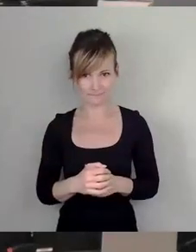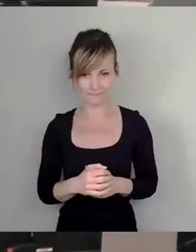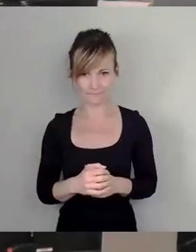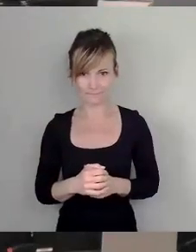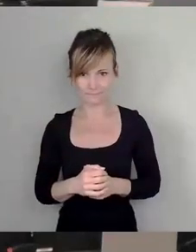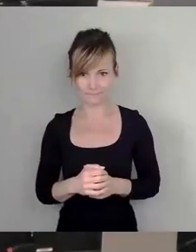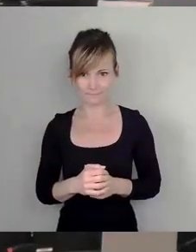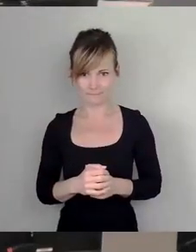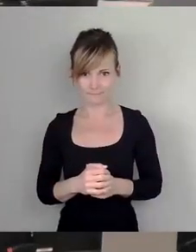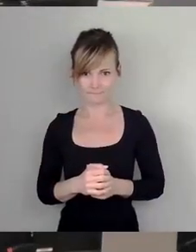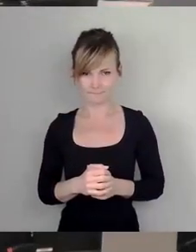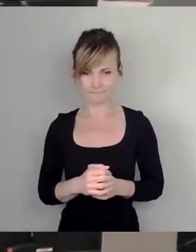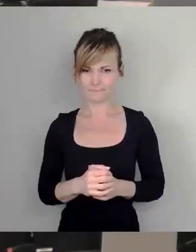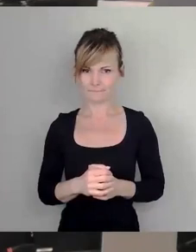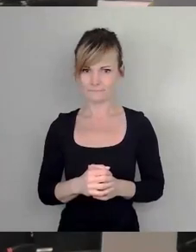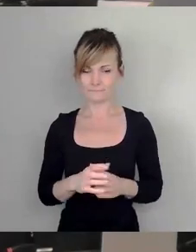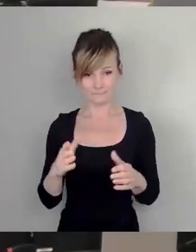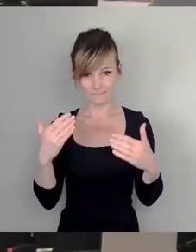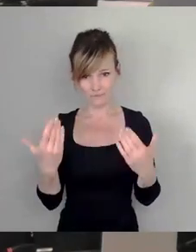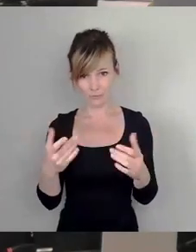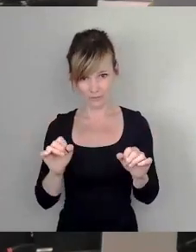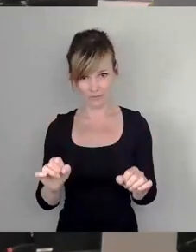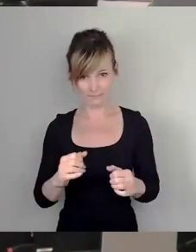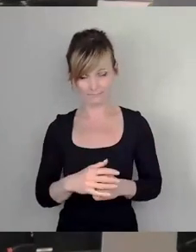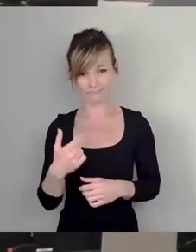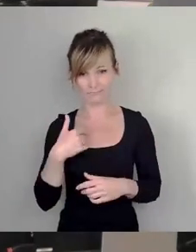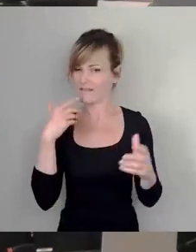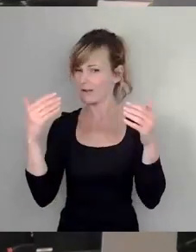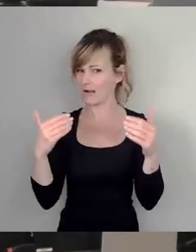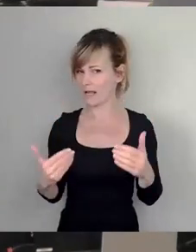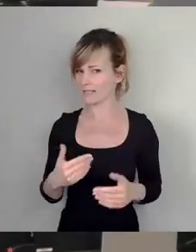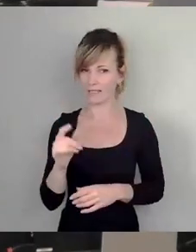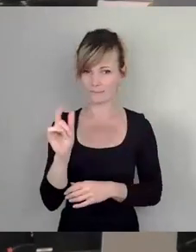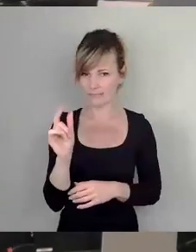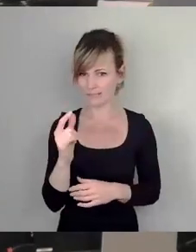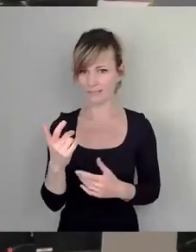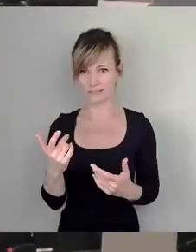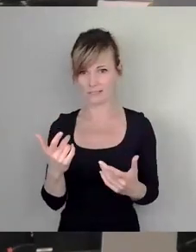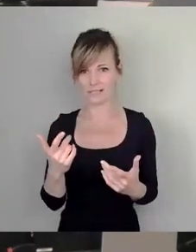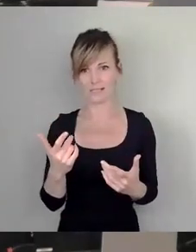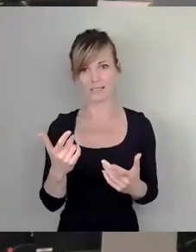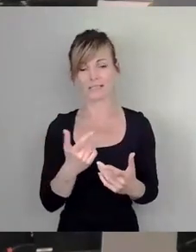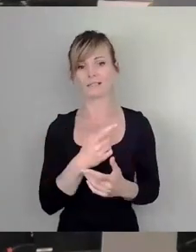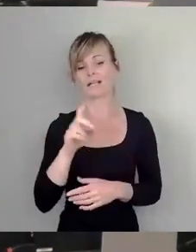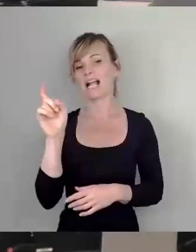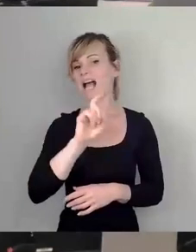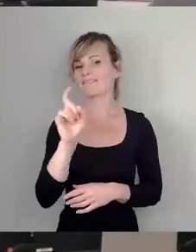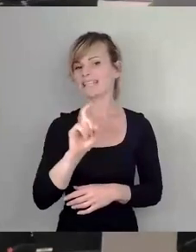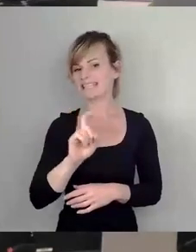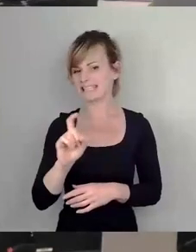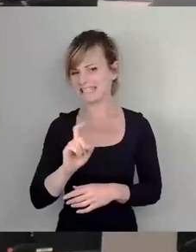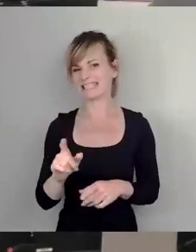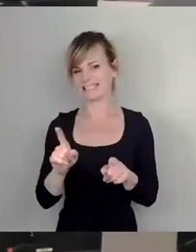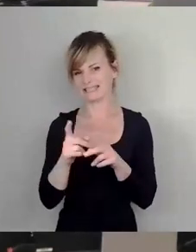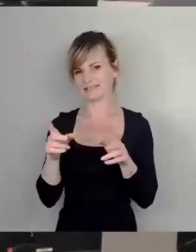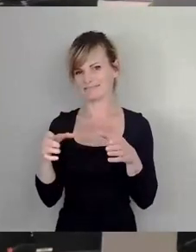auf denen das stattfinden kann. Ich vergleiche das ein bisschen mit der Graffiti-Szene, wo sich ja